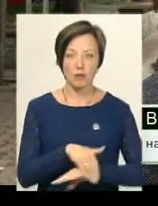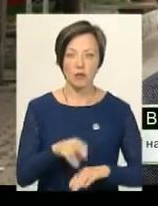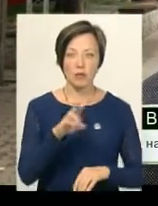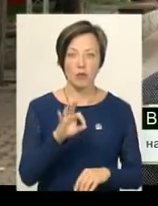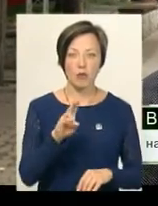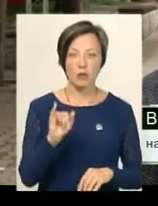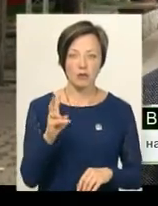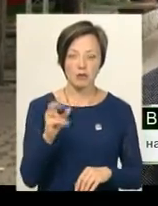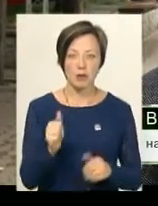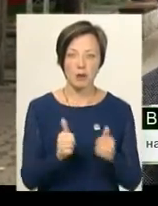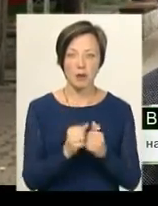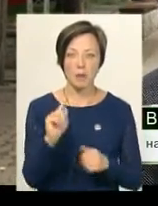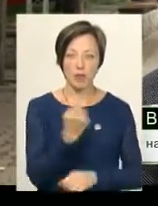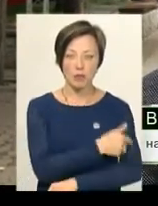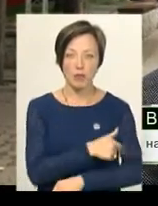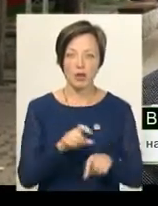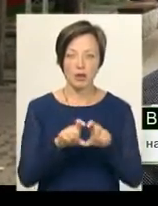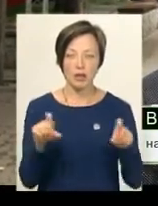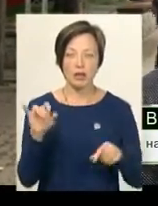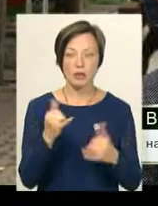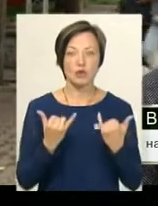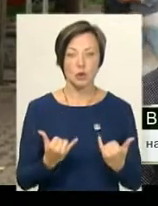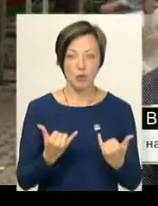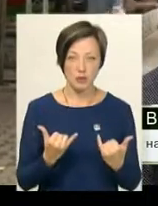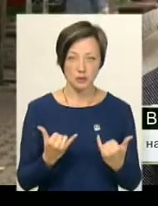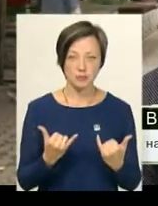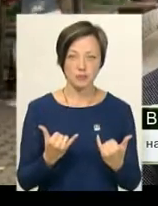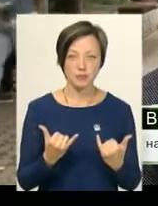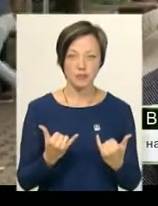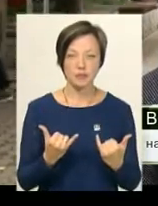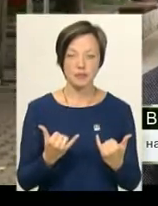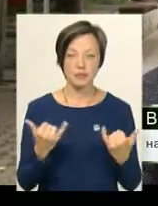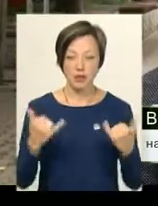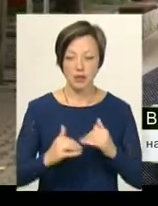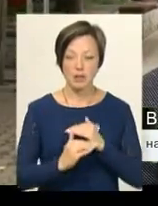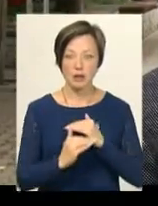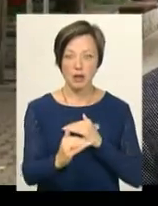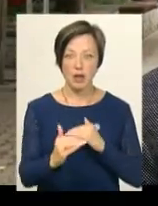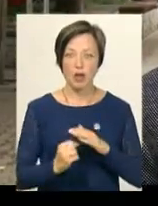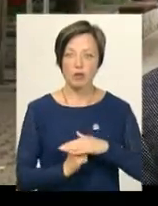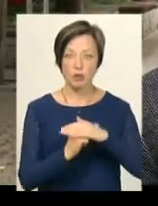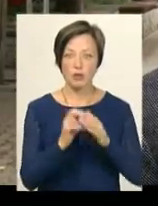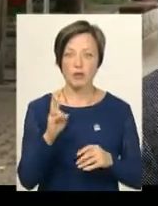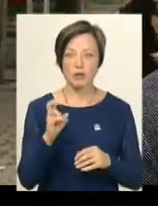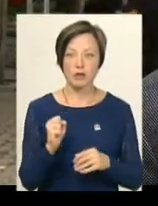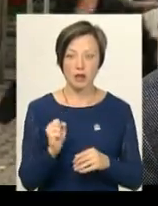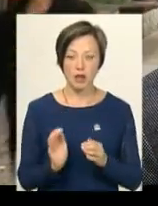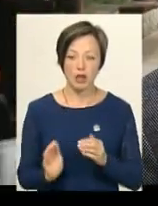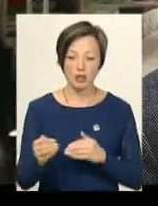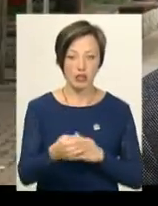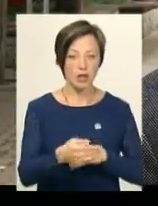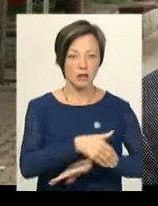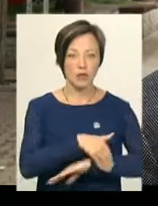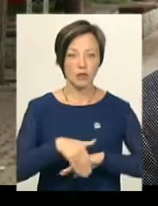Подільській біля першої поліклініки. І сьогодні бетонували основу на заїзній кишені на